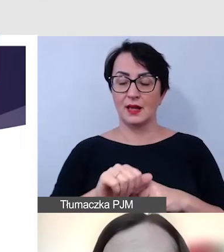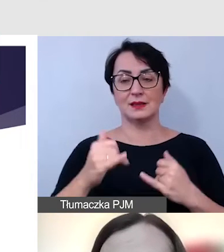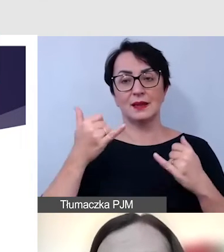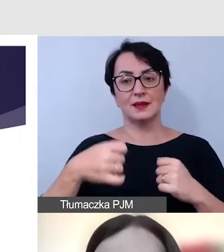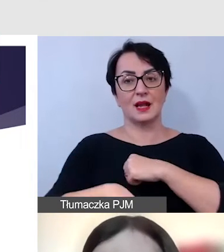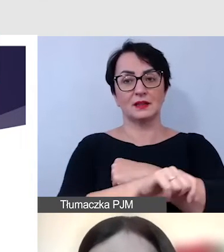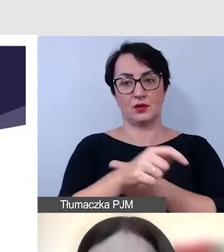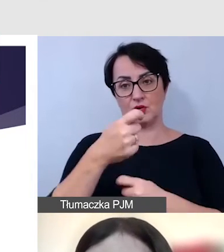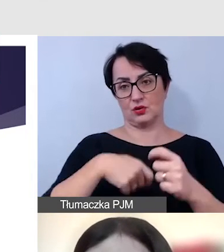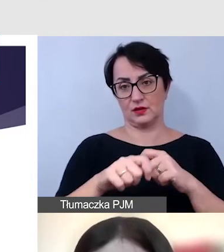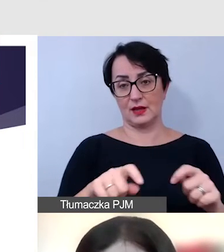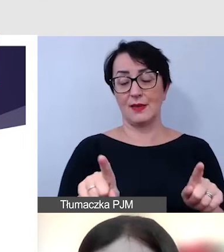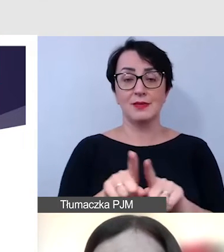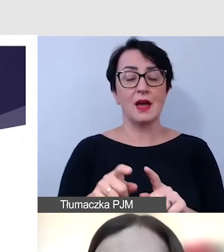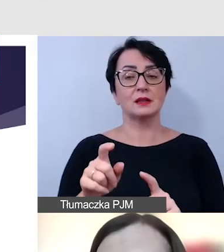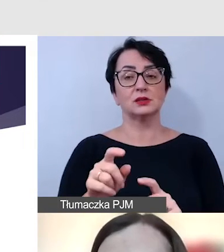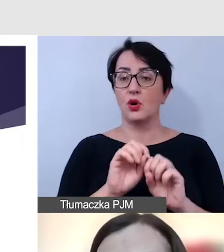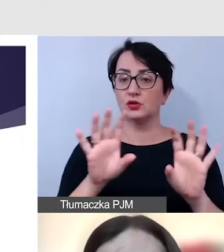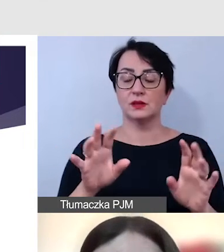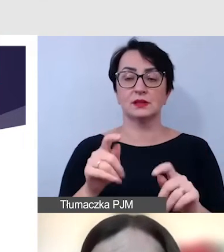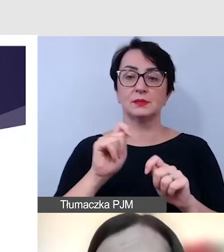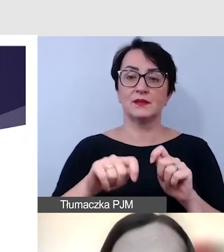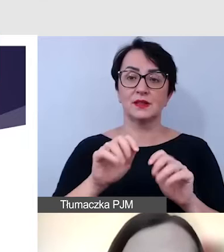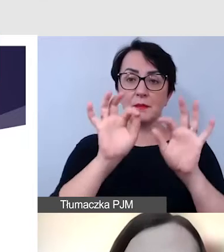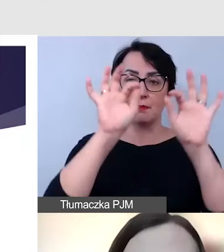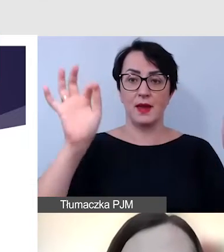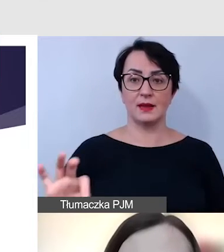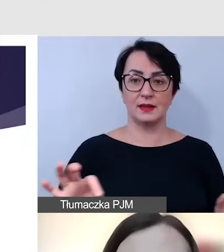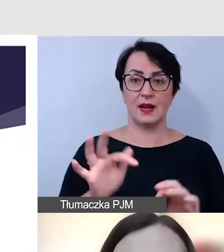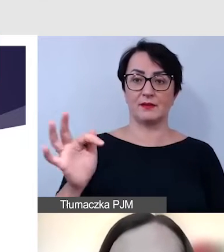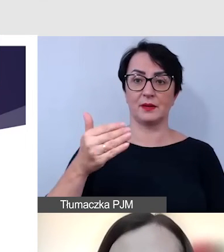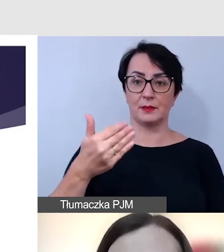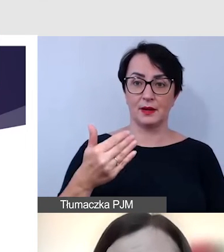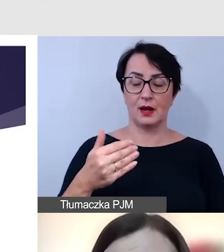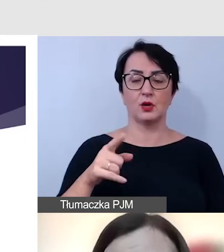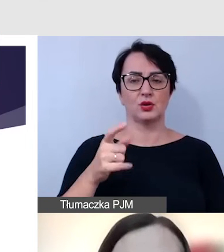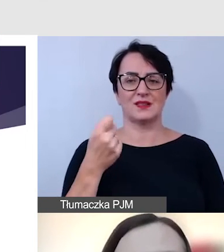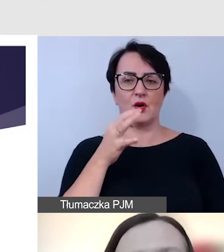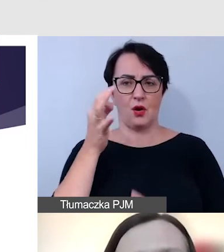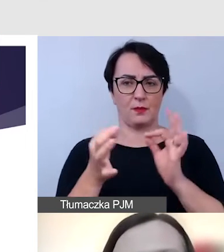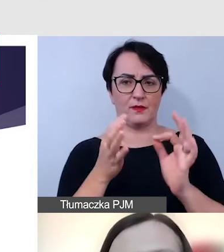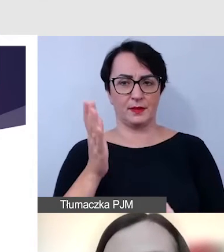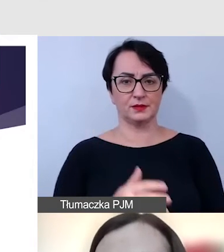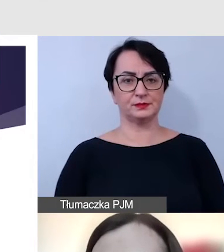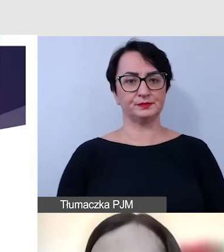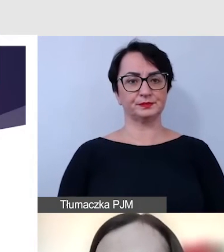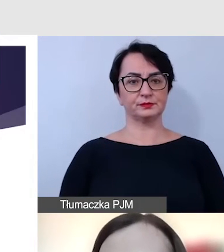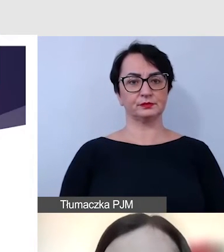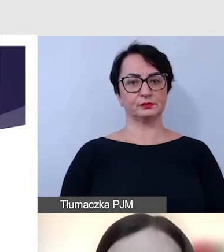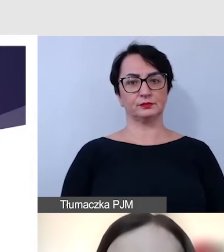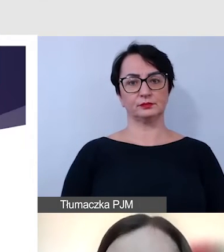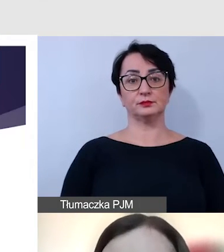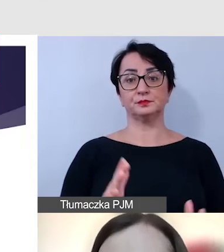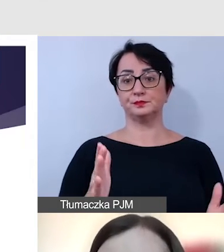Oczywiście sprawdzamy również, czy jest pętla indukcyjna, ale o tym za chwilę. Kiedy już